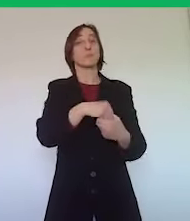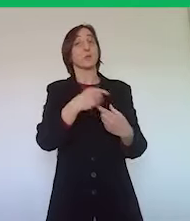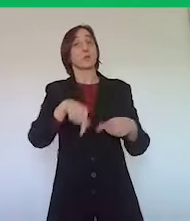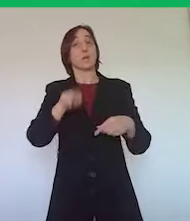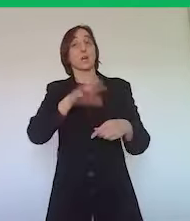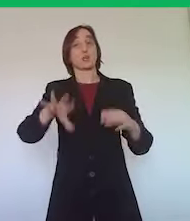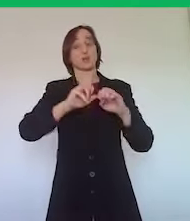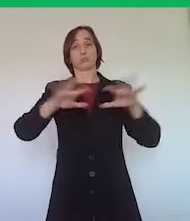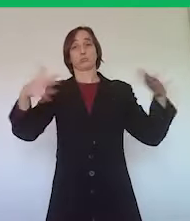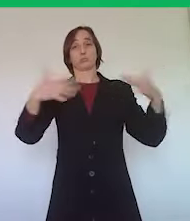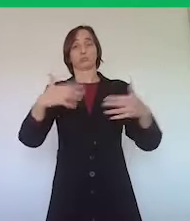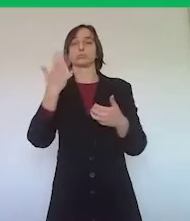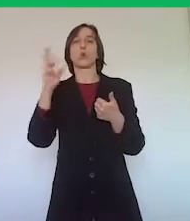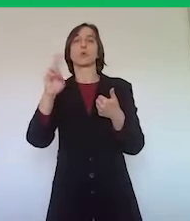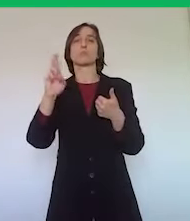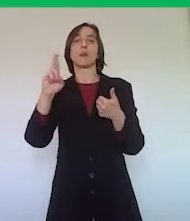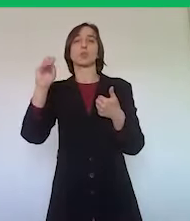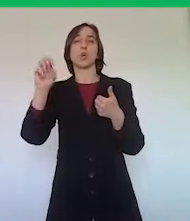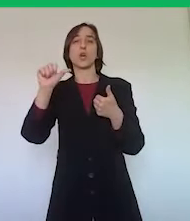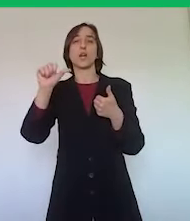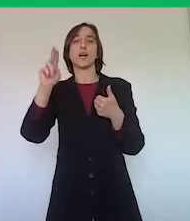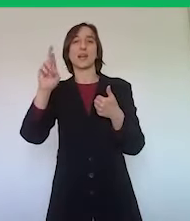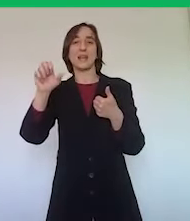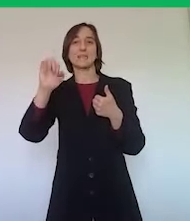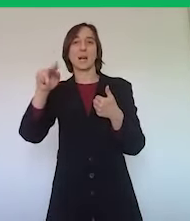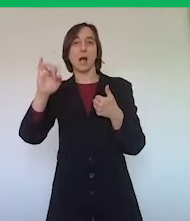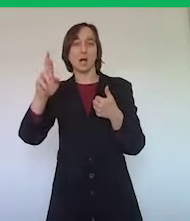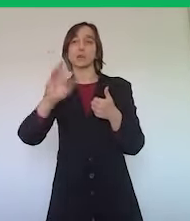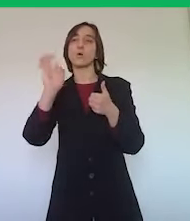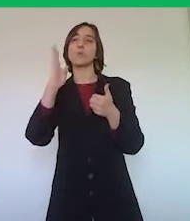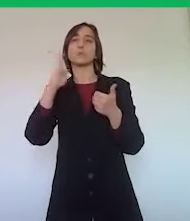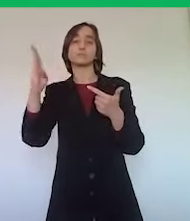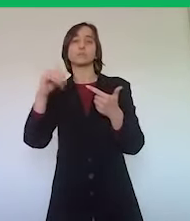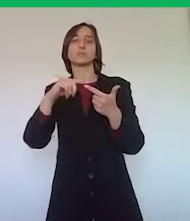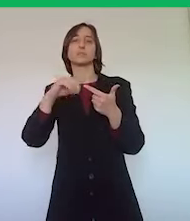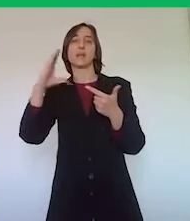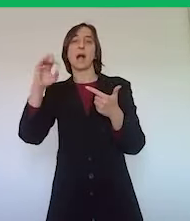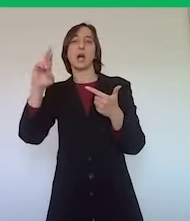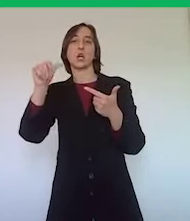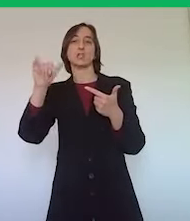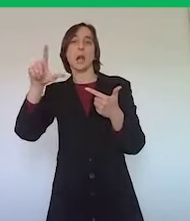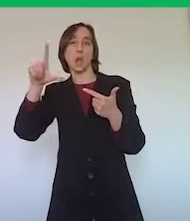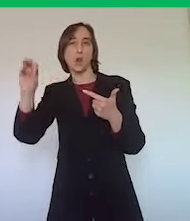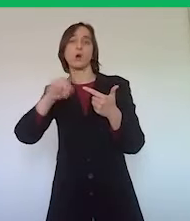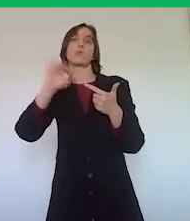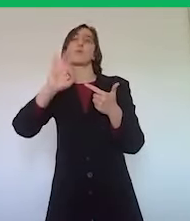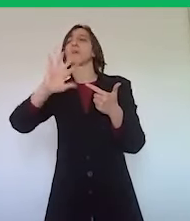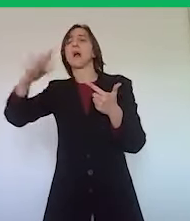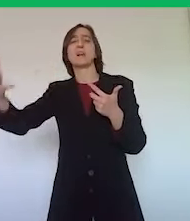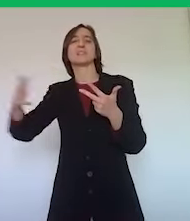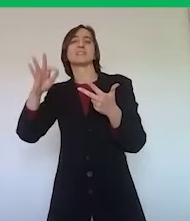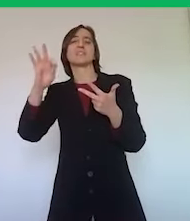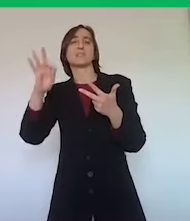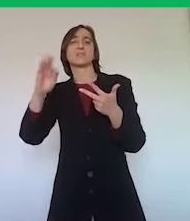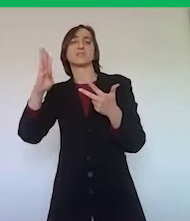Roberto Resengard, così come il bed and breakfast Carosello, così come altri